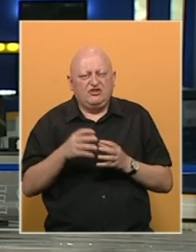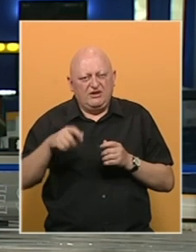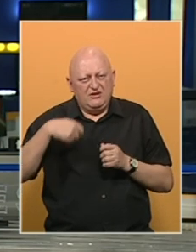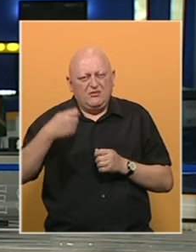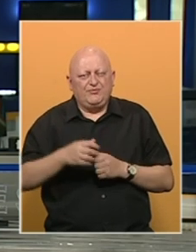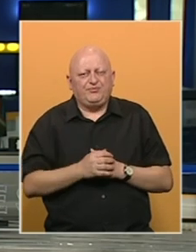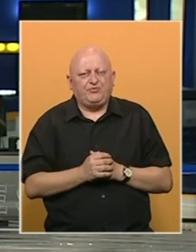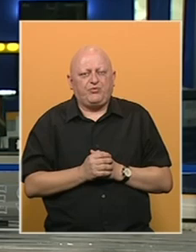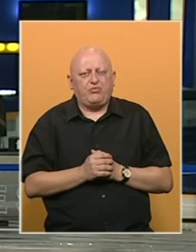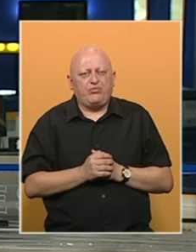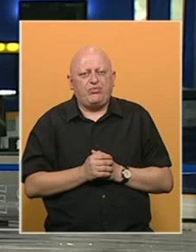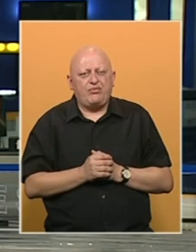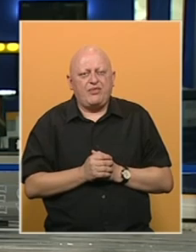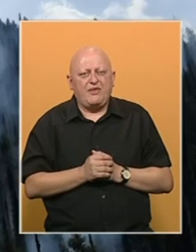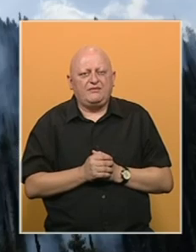i naša ekipa.